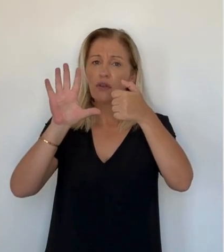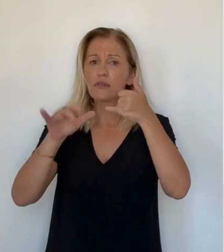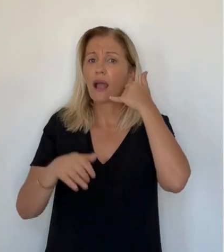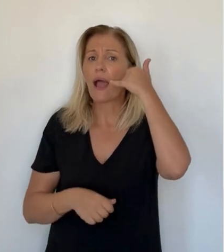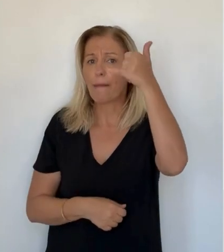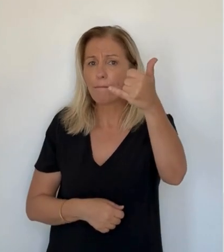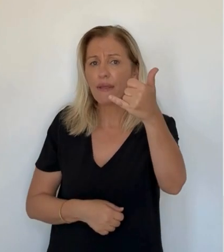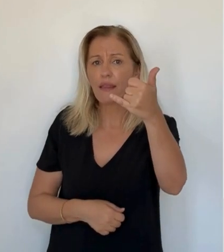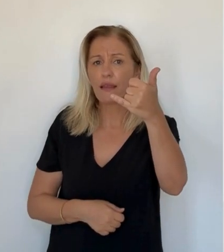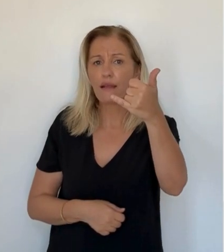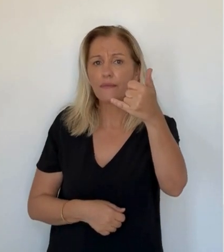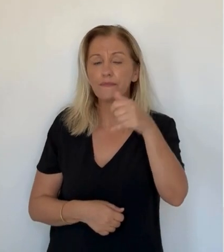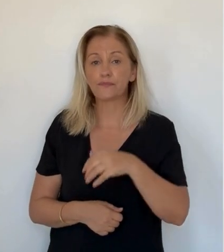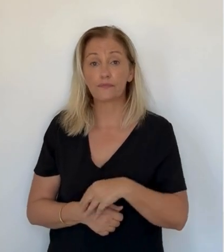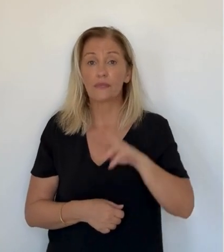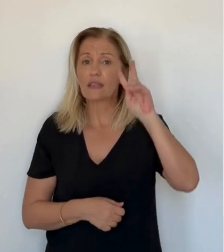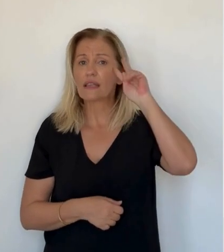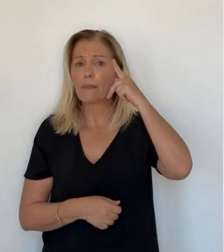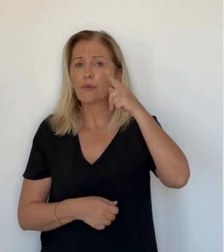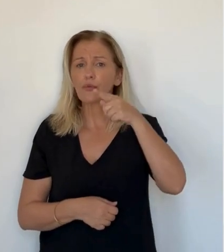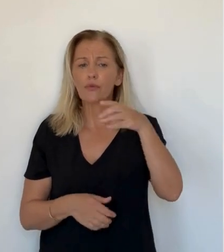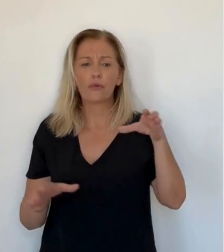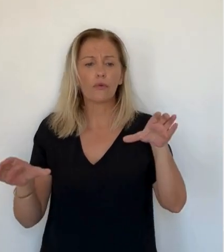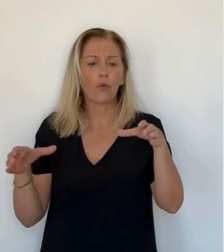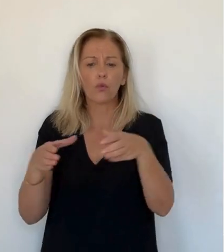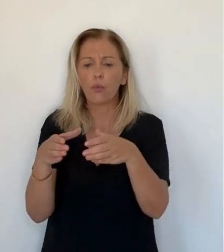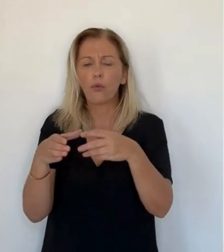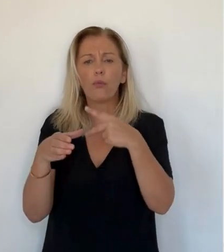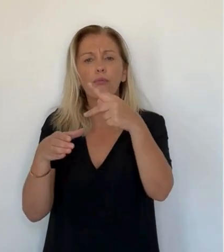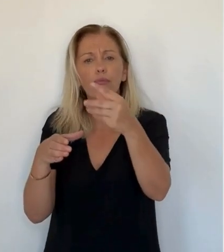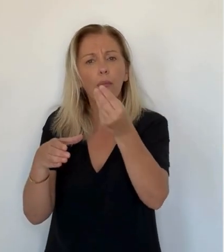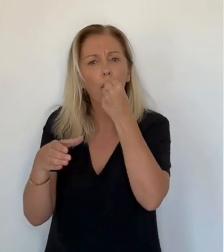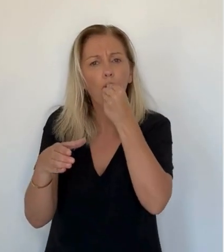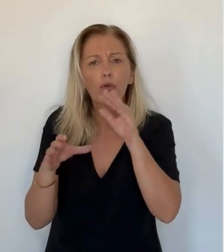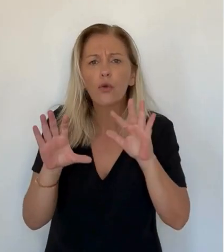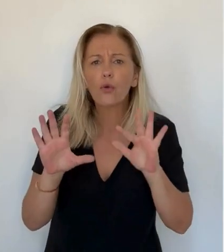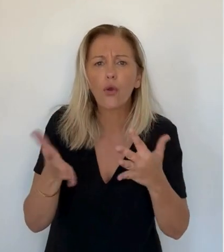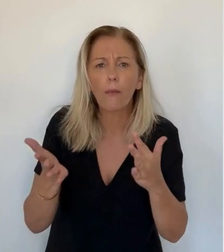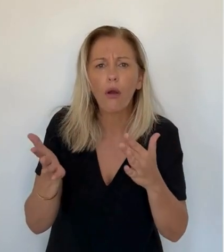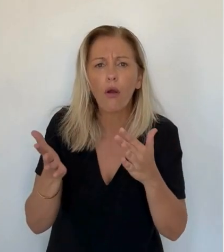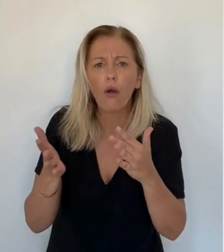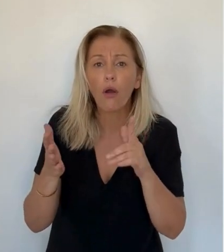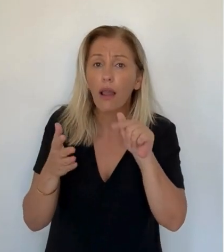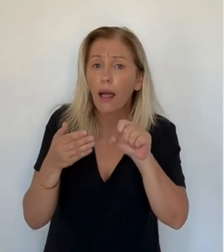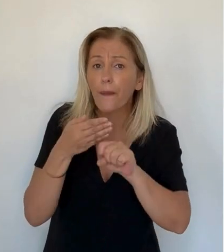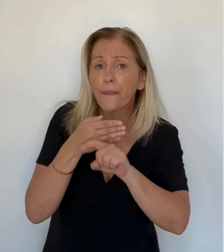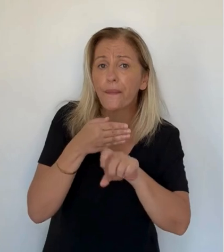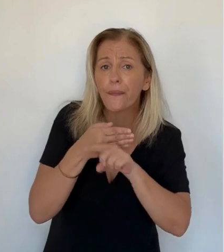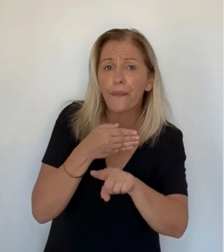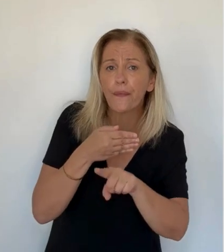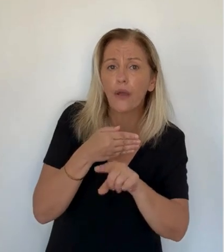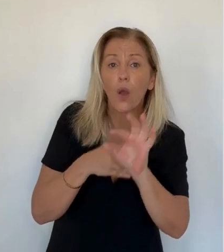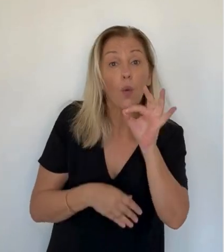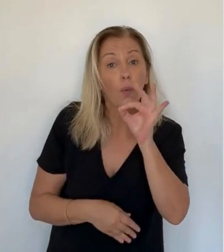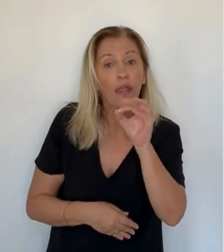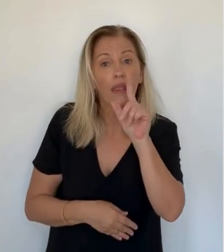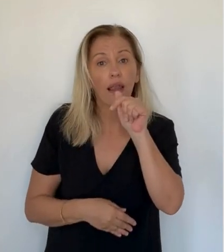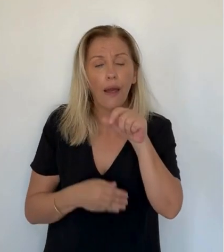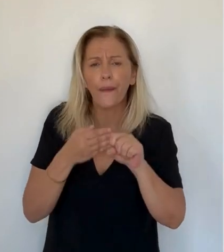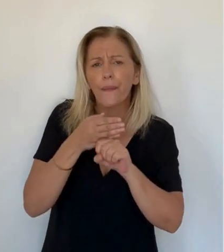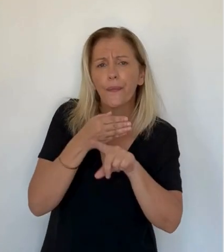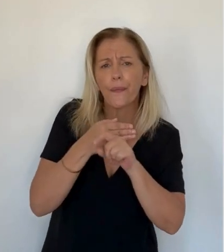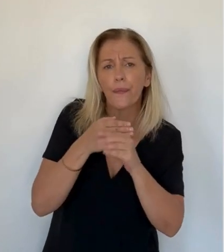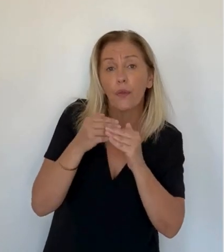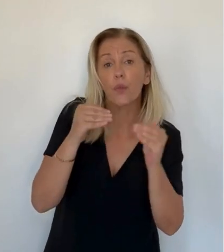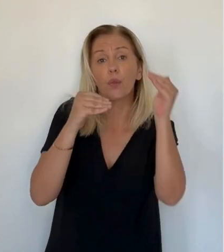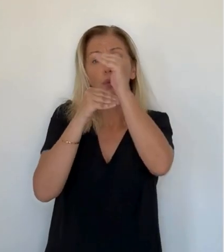Déjà, une soixantaine reçues depuis début juin. D'habitude, votre troupeau, il s'alimente comment ? Sur une source ?